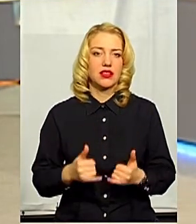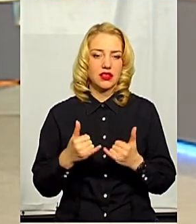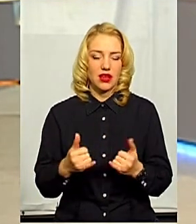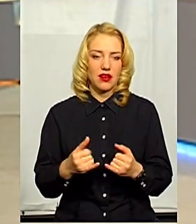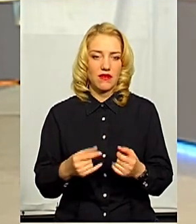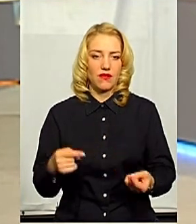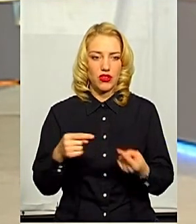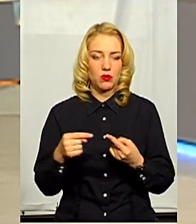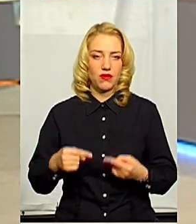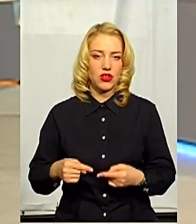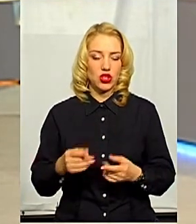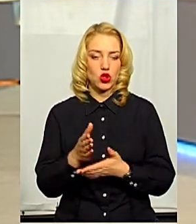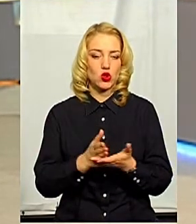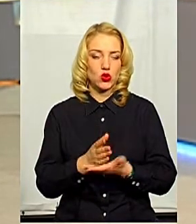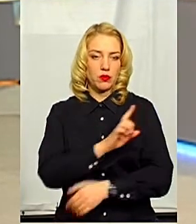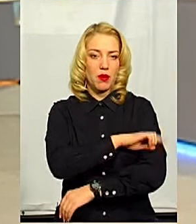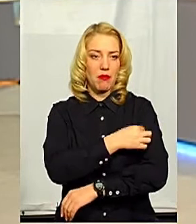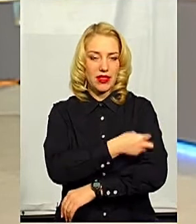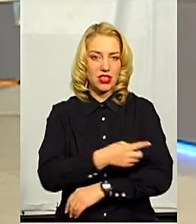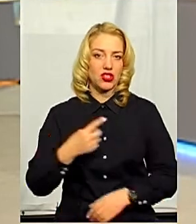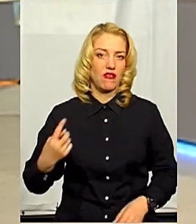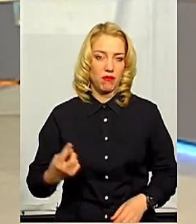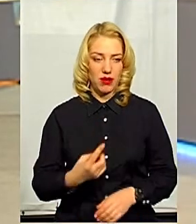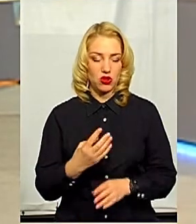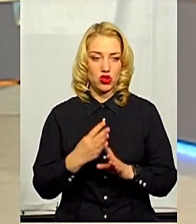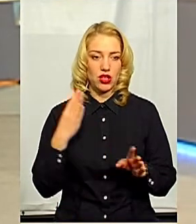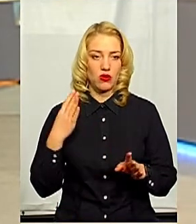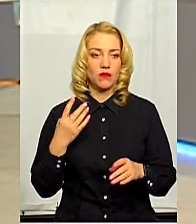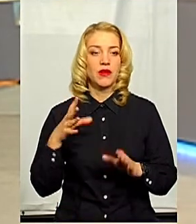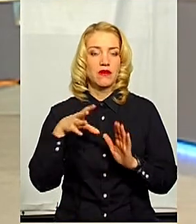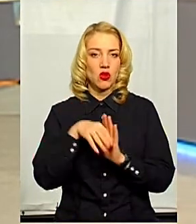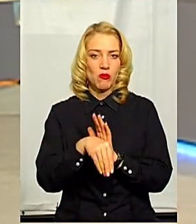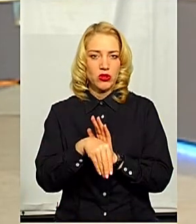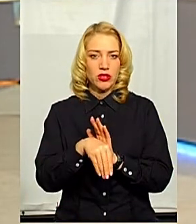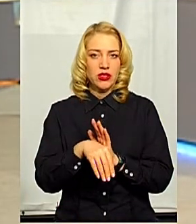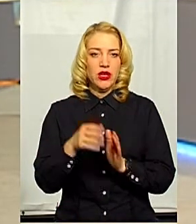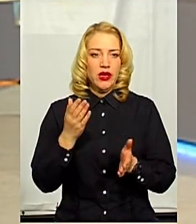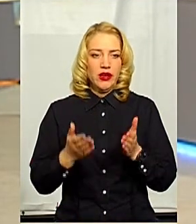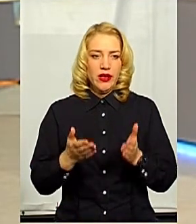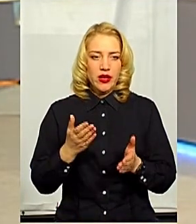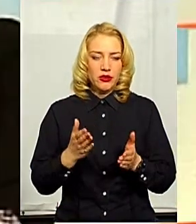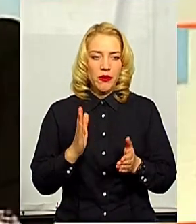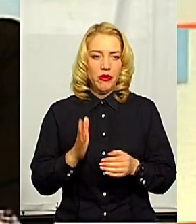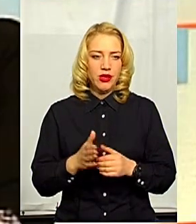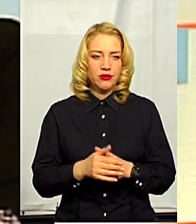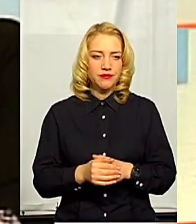відповідних служб медичних, в першу чергу, в тому числі, якщо буде виявлення